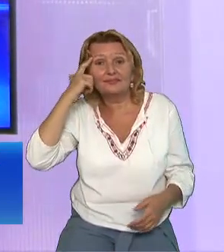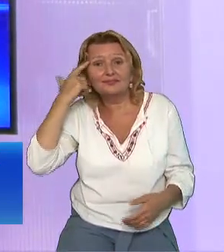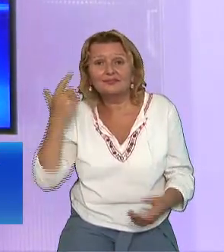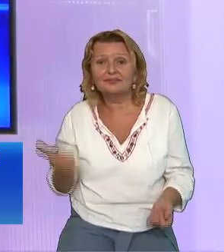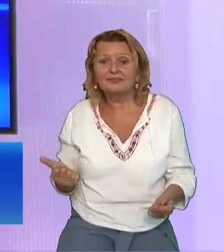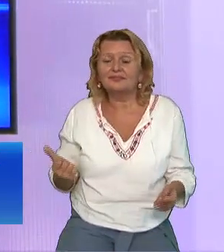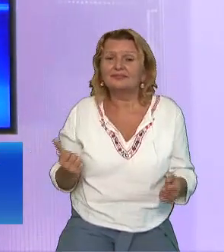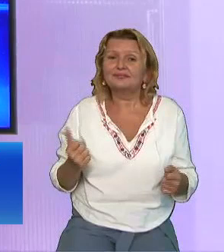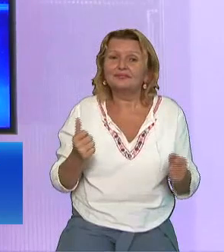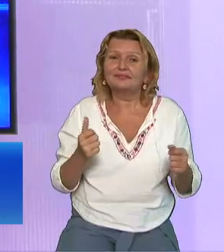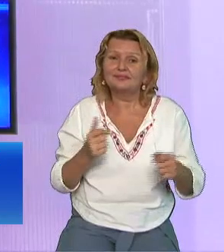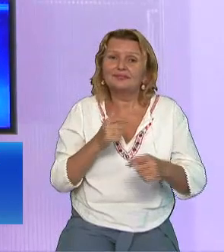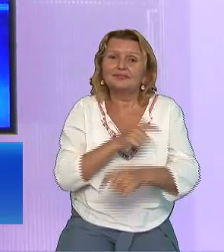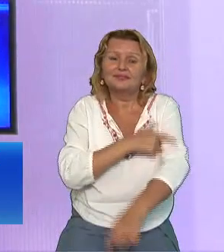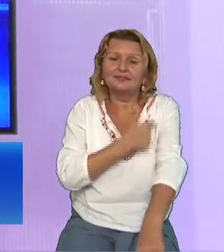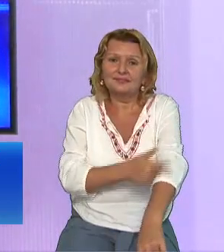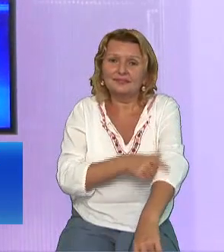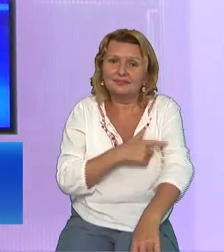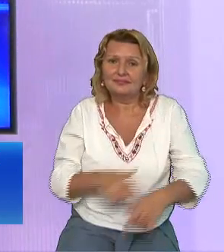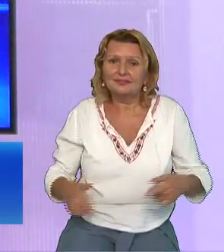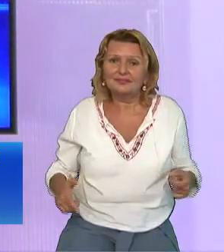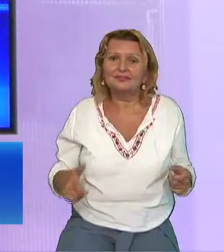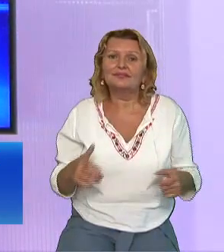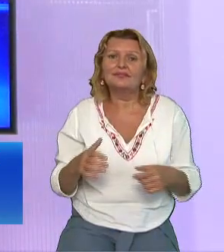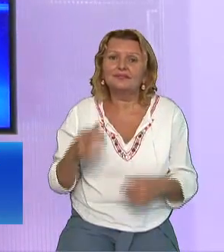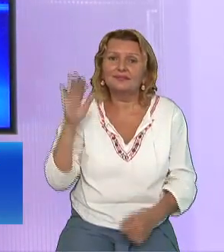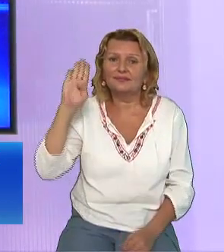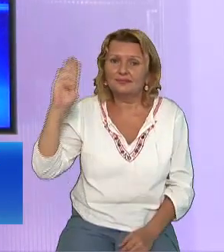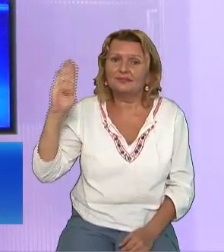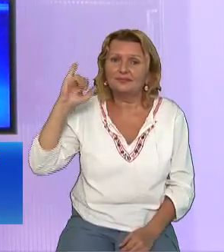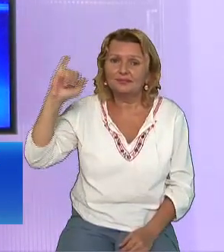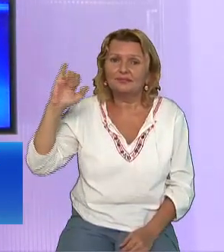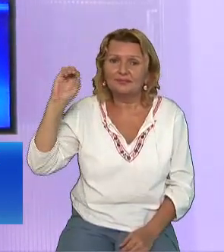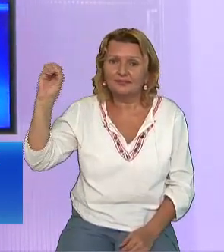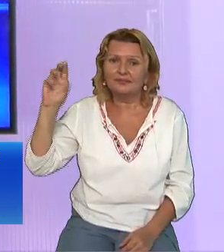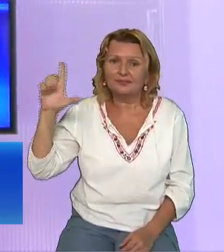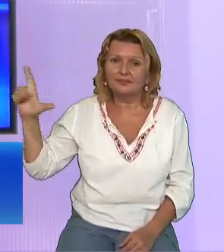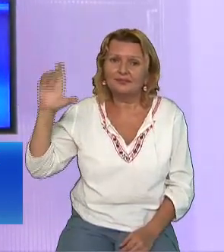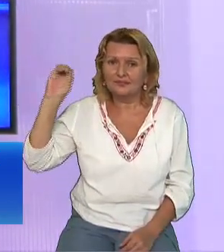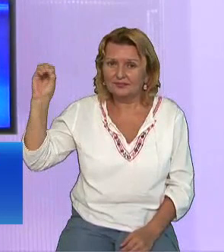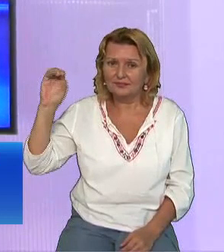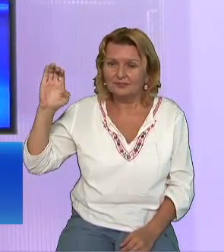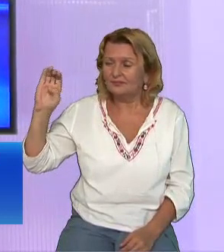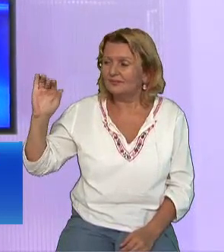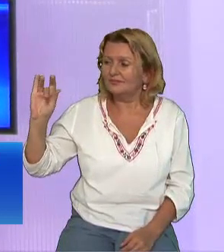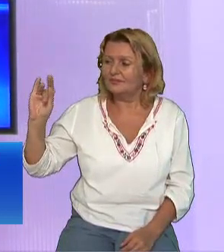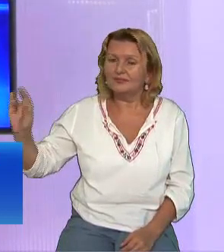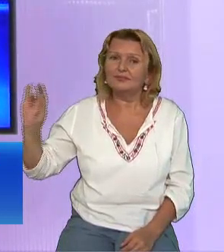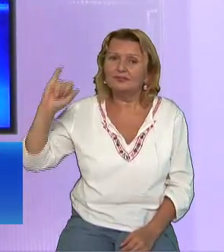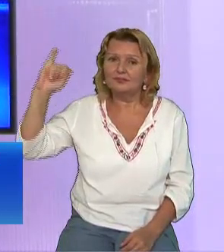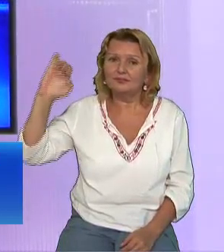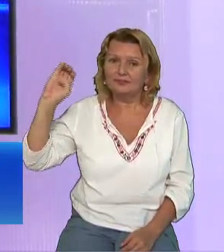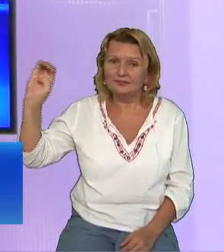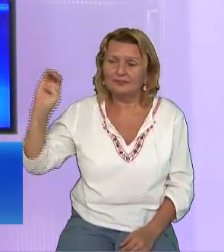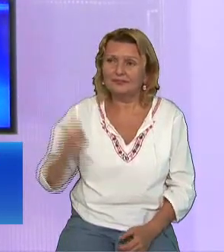Și a încăiat discursul în ovațiile publicului Și fiind foarte mândru acest individ A pus o